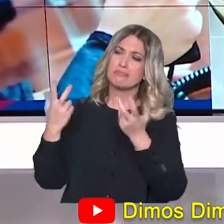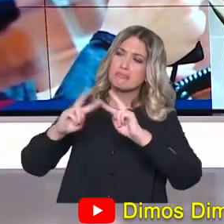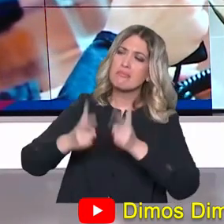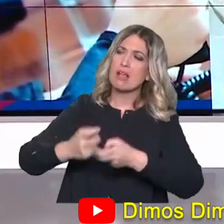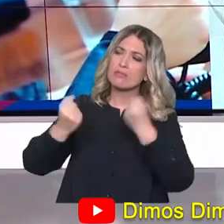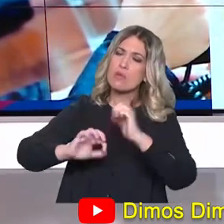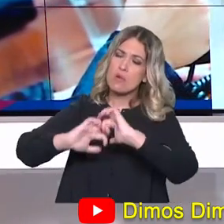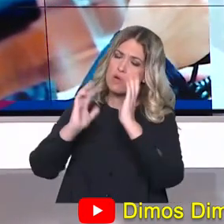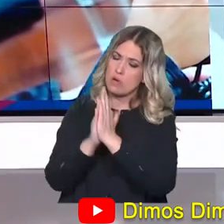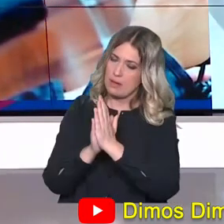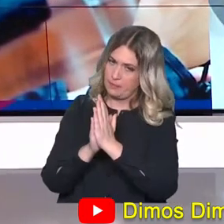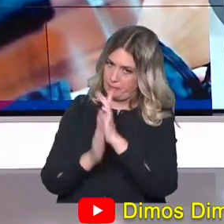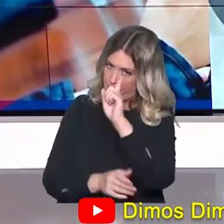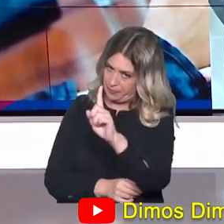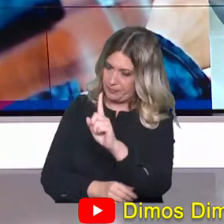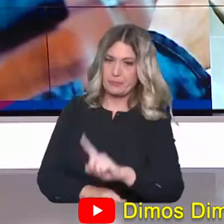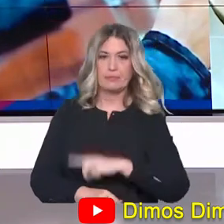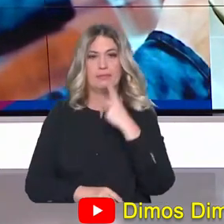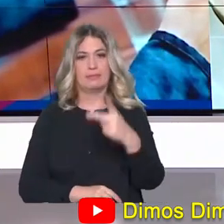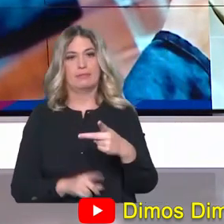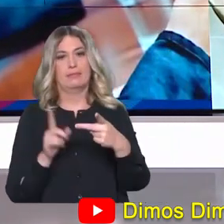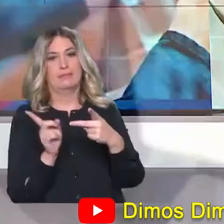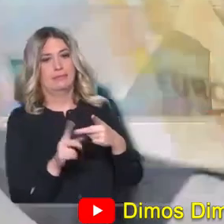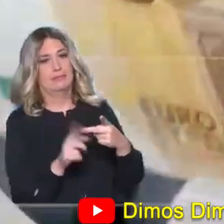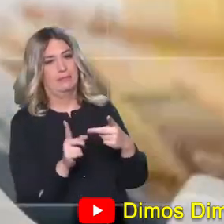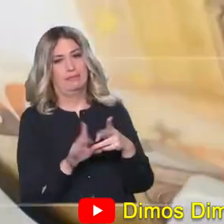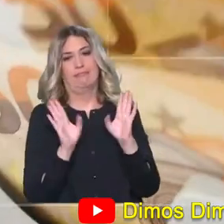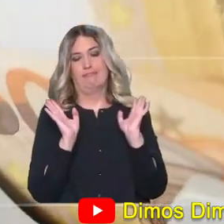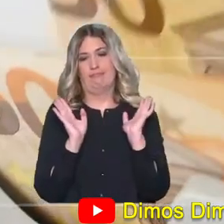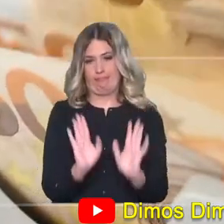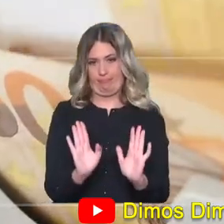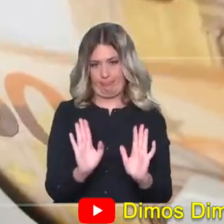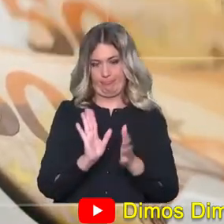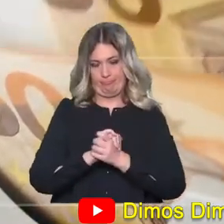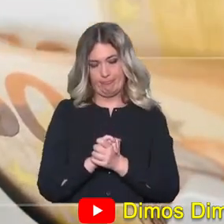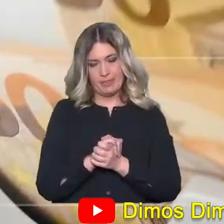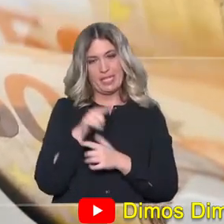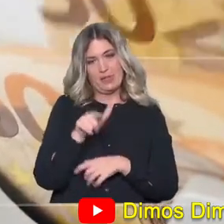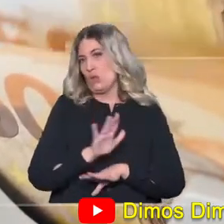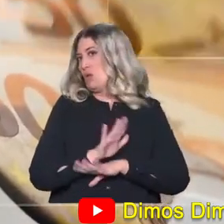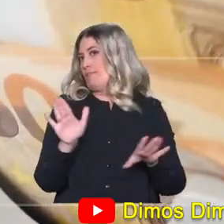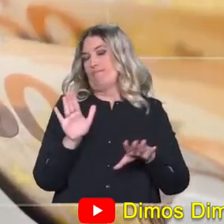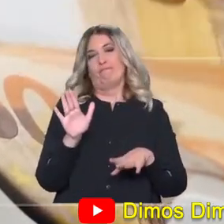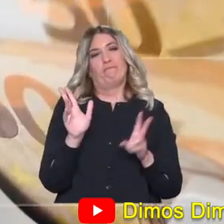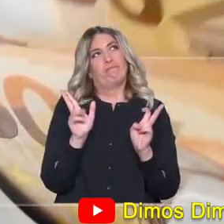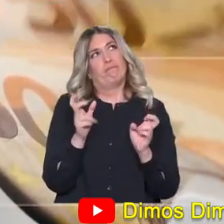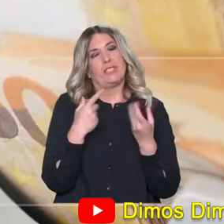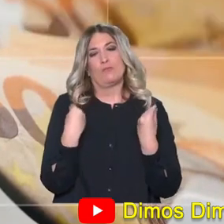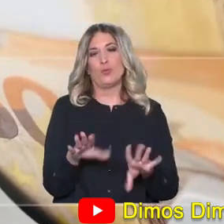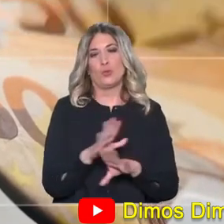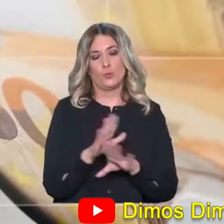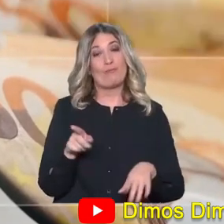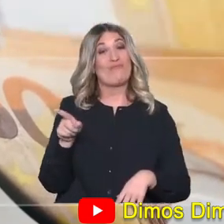Πάμε στην επόμενη κάρτα. Έχουμε παλαιές αμαρτίες πρώτα απ' όλα. Εδώ είναι η επιστροφή των εις πρακτικών. Αντίστοιχε η περίπτωση με αυτή του